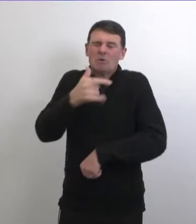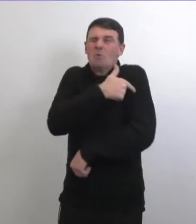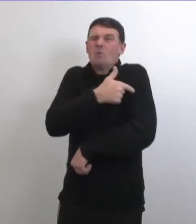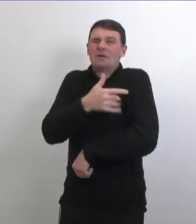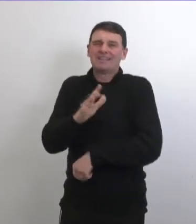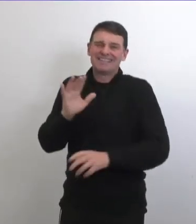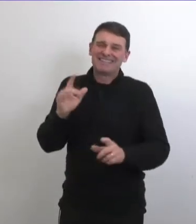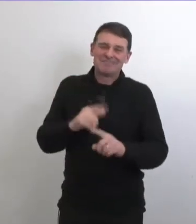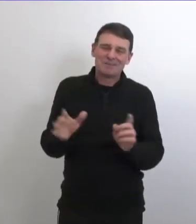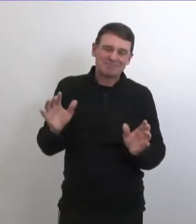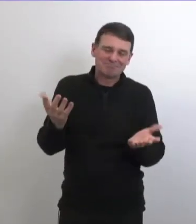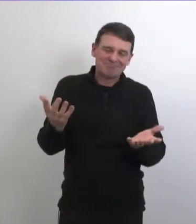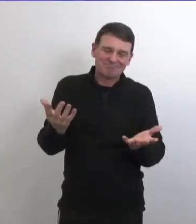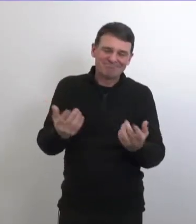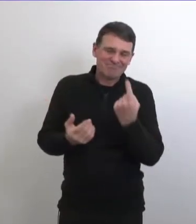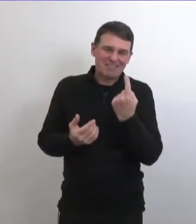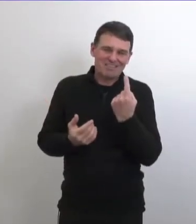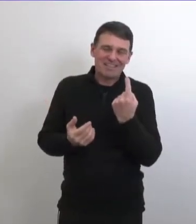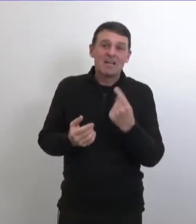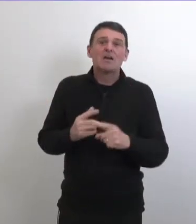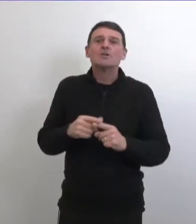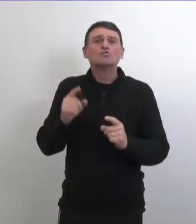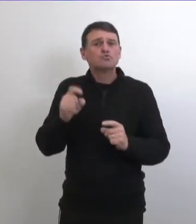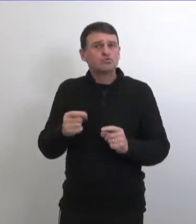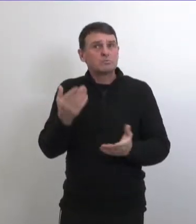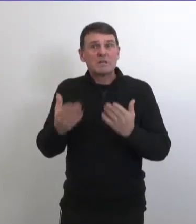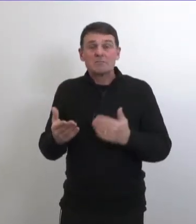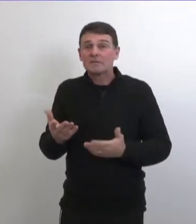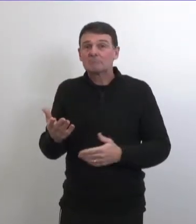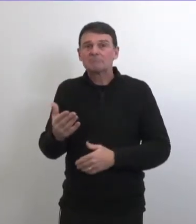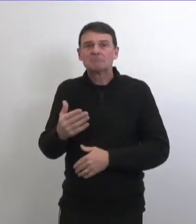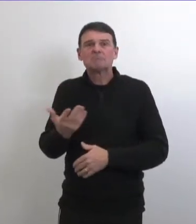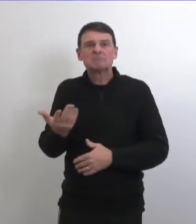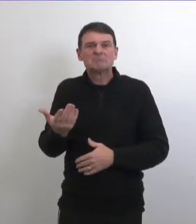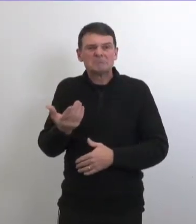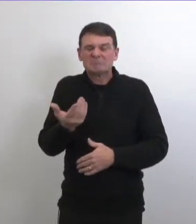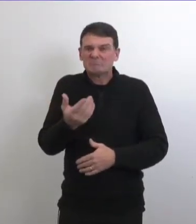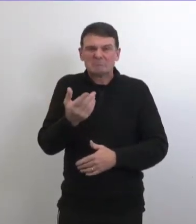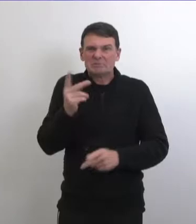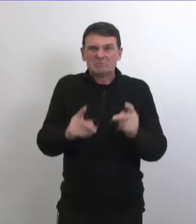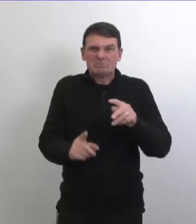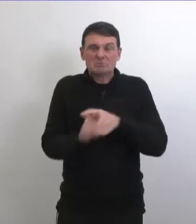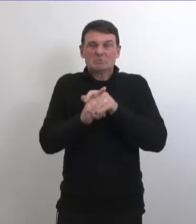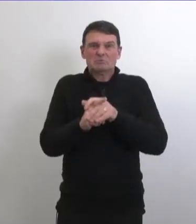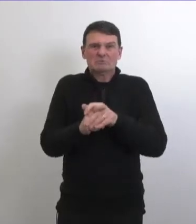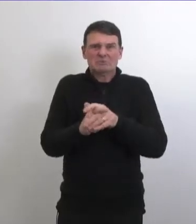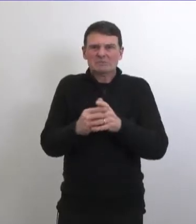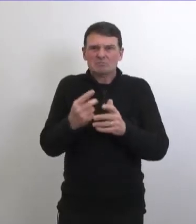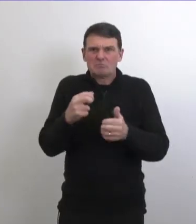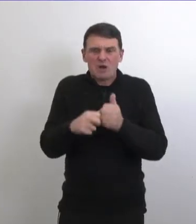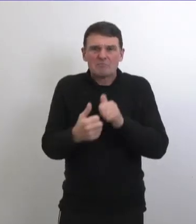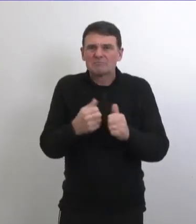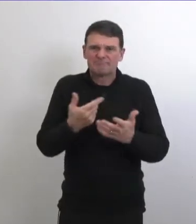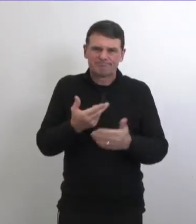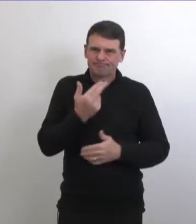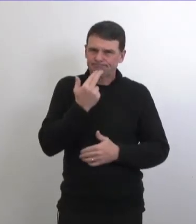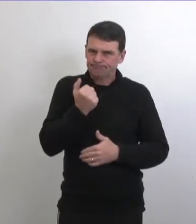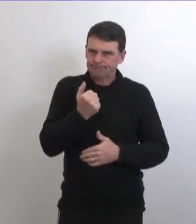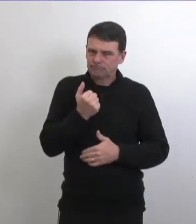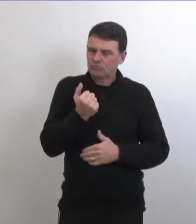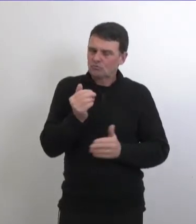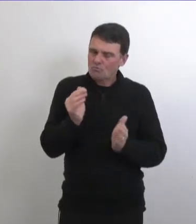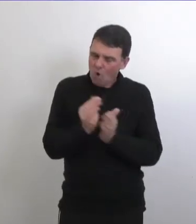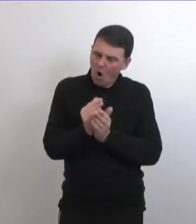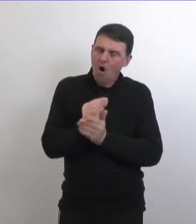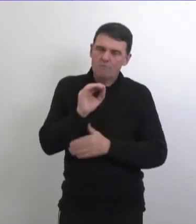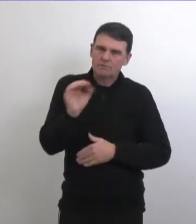vaccin bon c'est certain que ça fait un peu mal quand on se fait piquer par l'aiguille mais au delà de ça ça sera des symptômes très très mineurs dans une